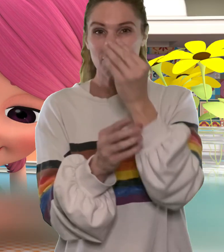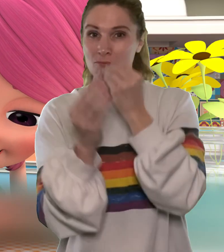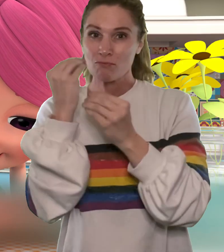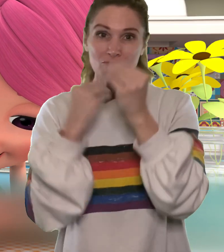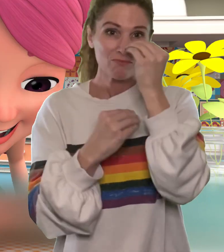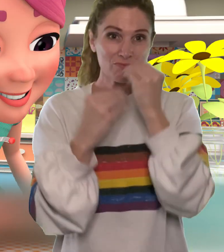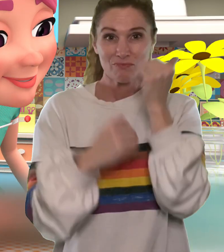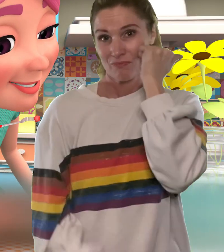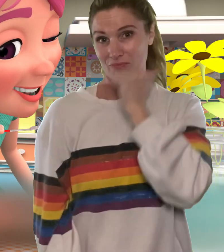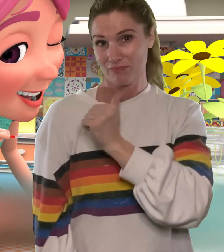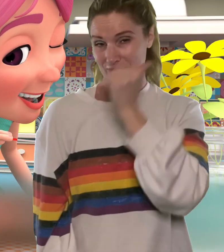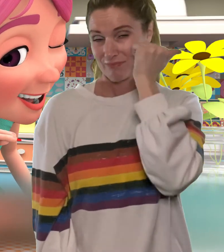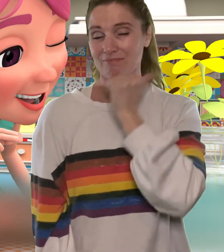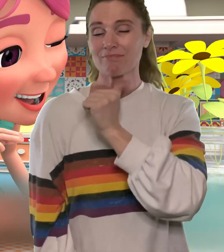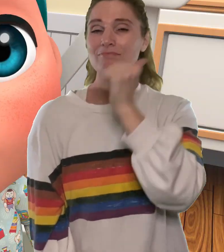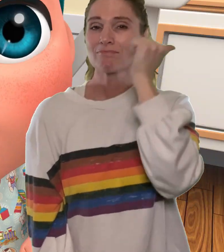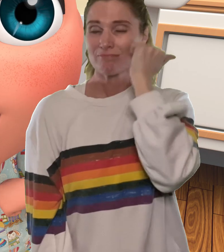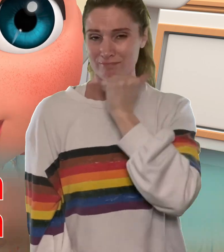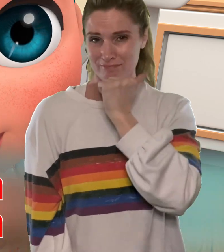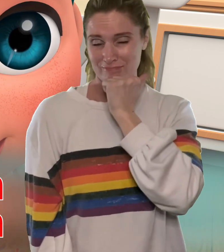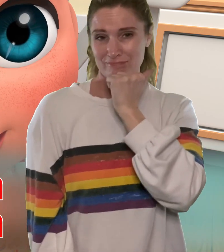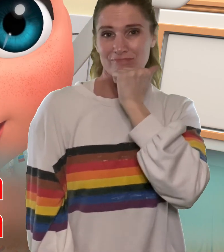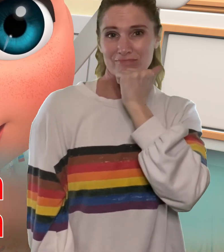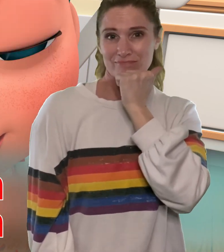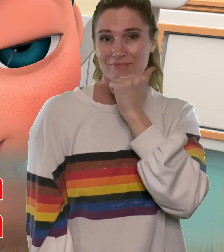ordentlich ist es jeden Tag